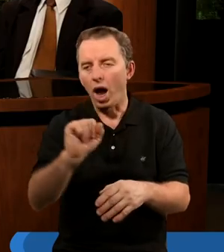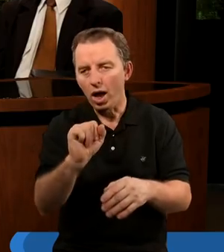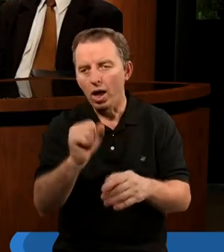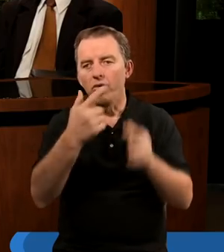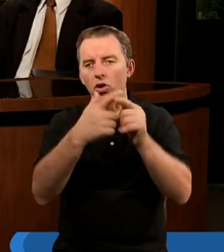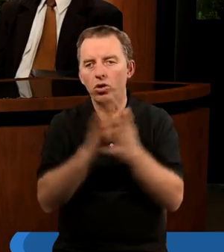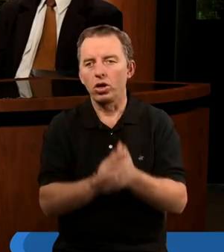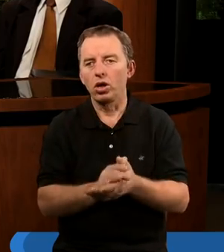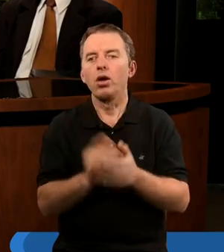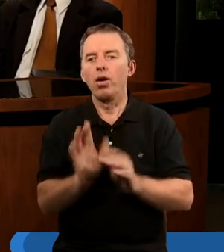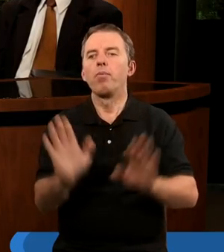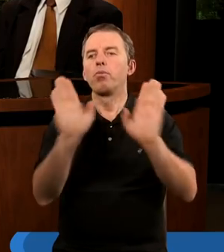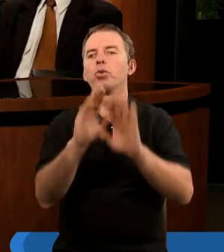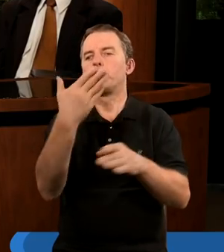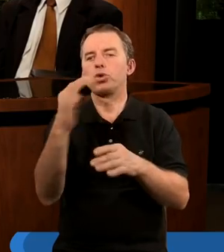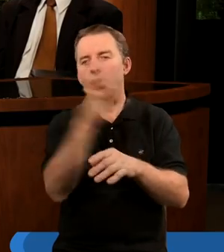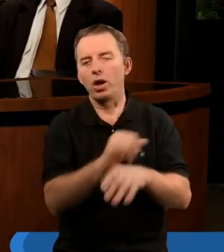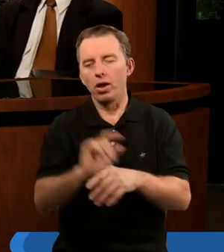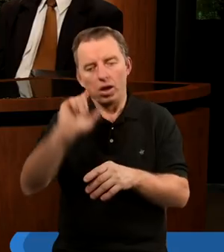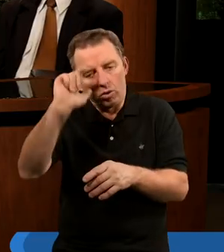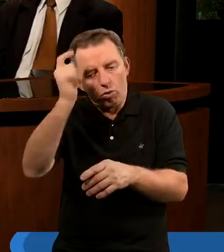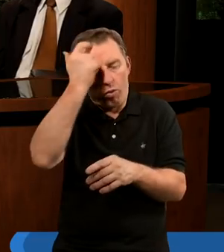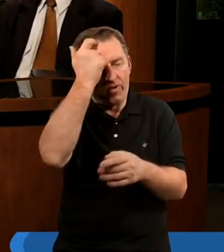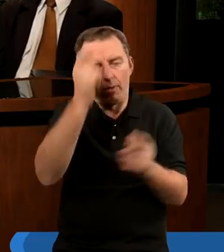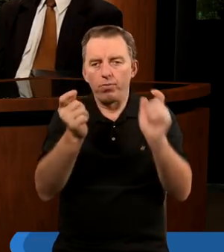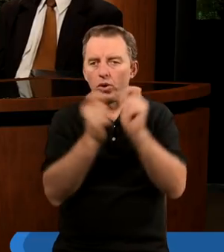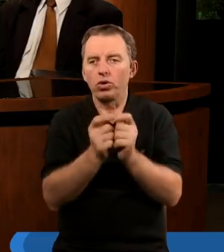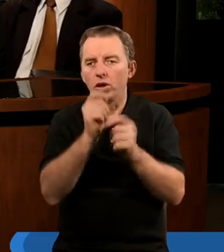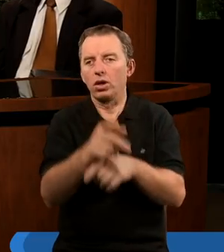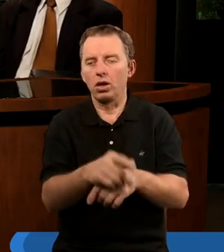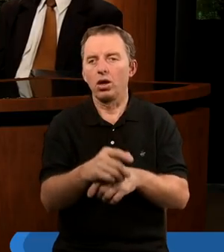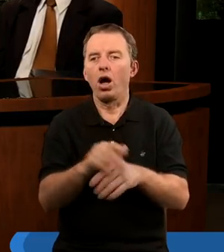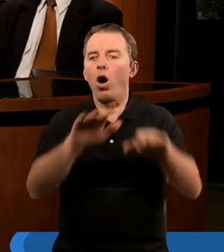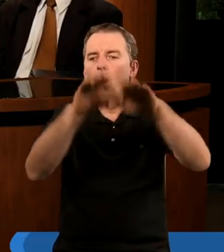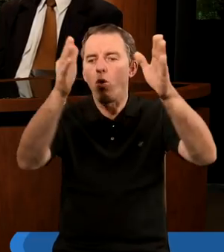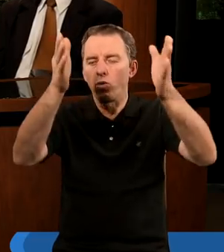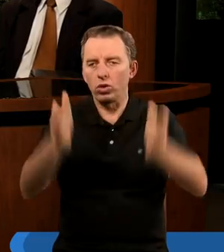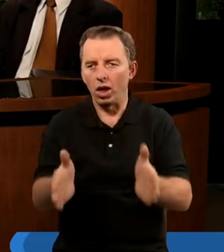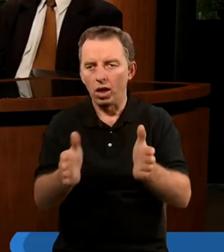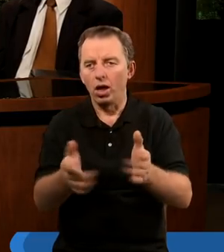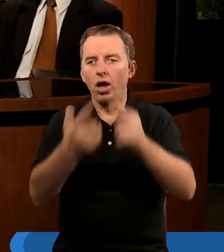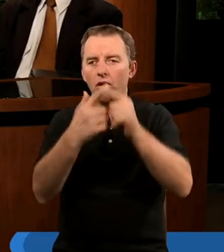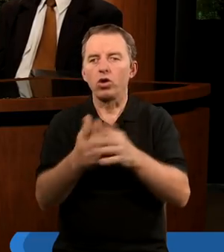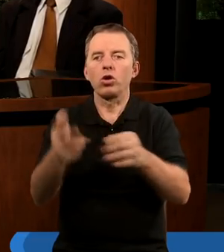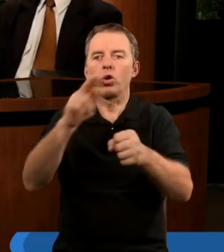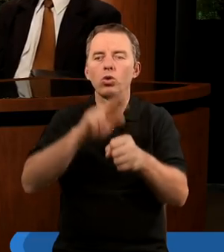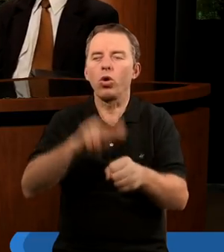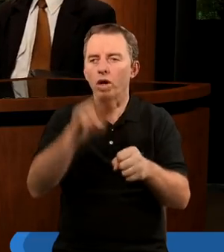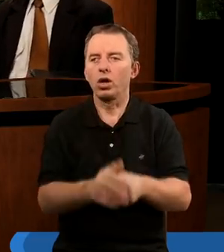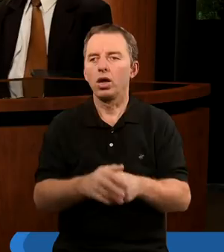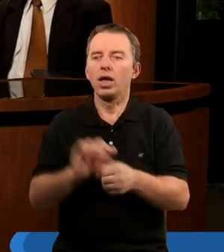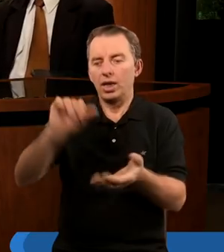To w takim Kościele, gdzie się chodzi na mszę, centralnym punktem tego Kościoła jest ołtarz. Ale w Kościołach, w których